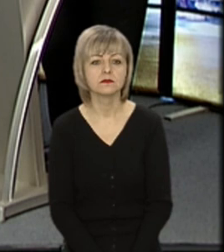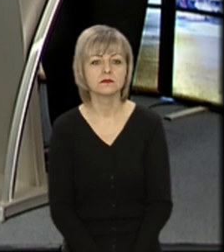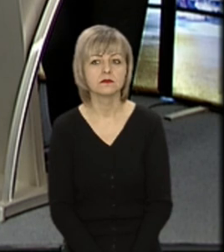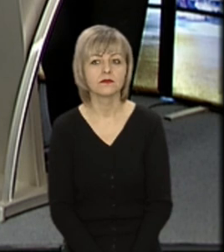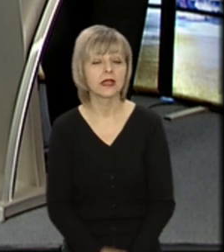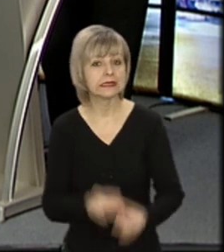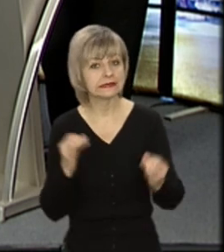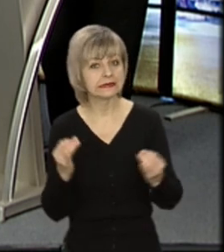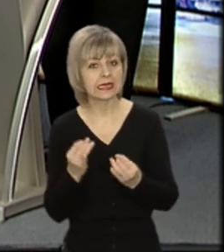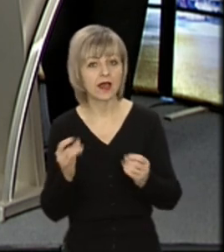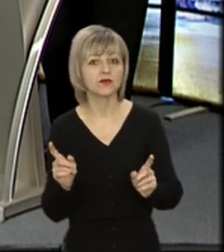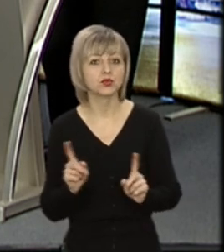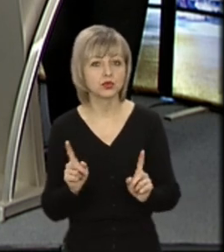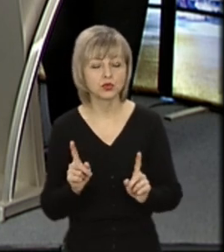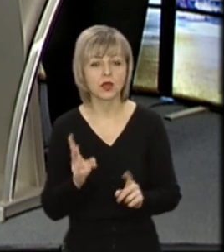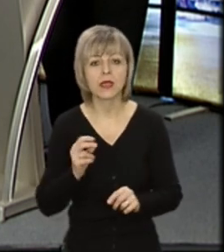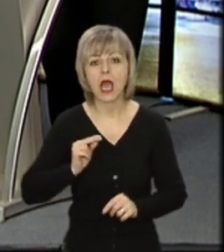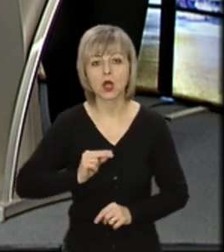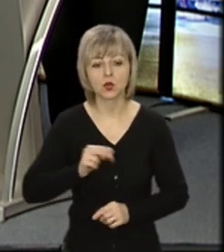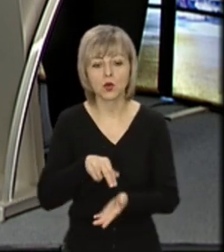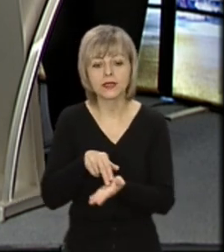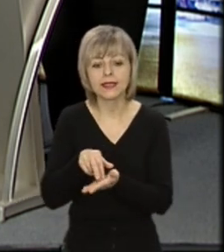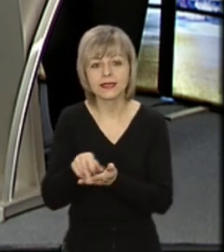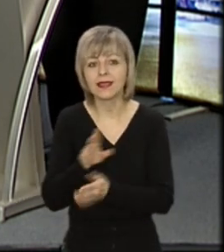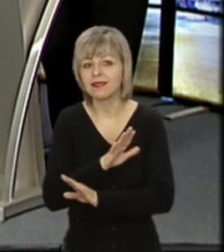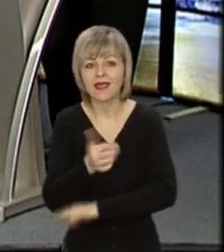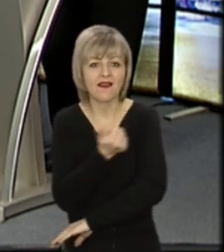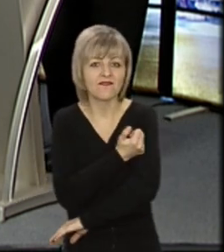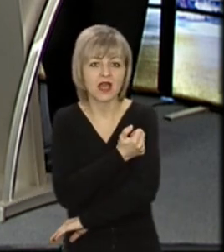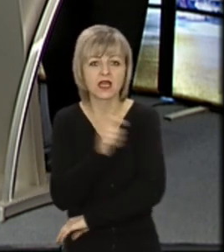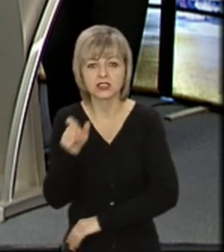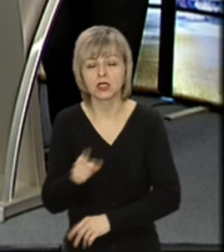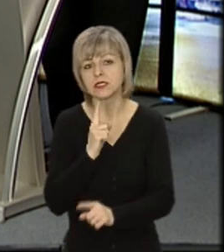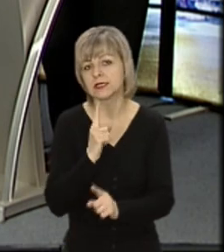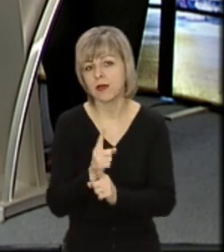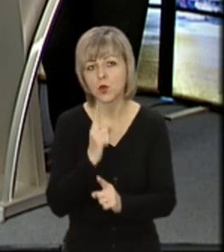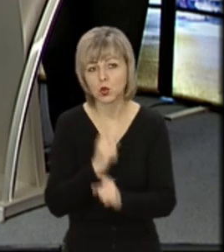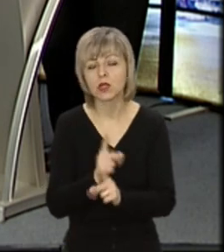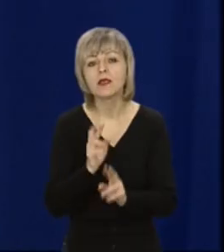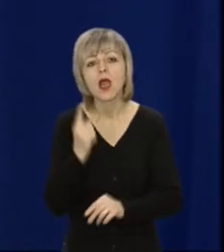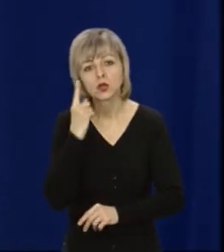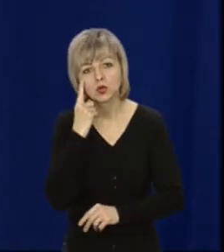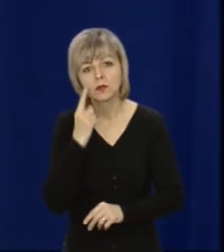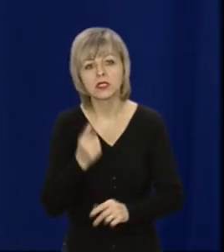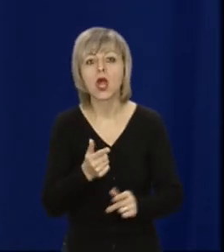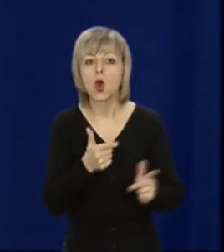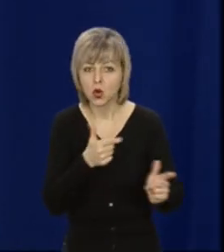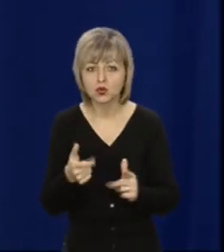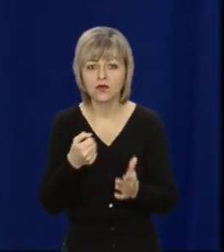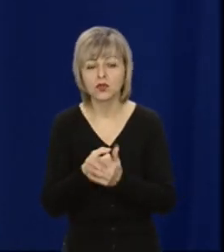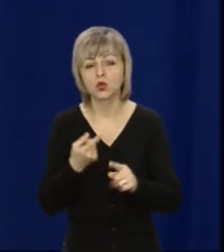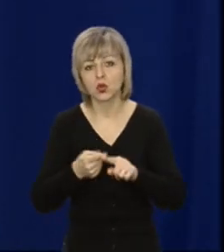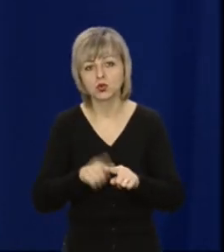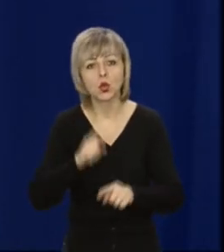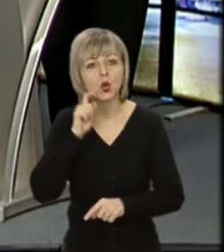Тут цікаво про те, що на роботу йти невакцинованим, в принципі, заборонено. Як думаєте, чи готові до цього